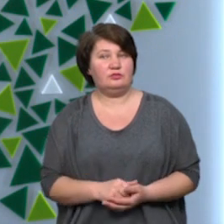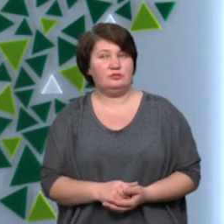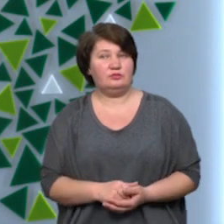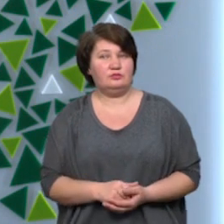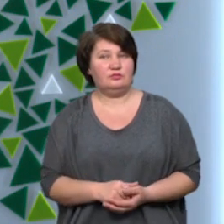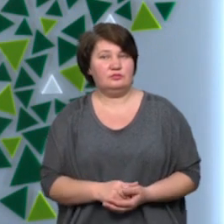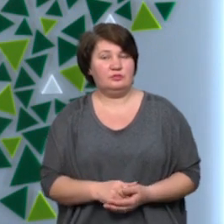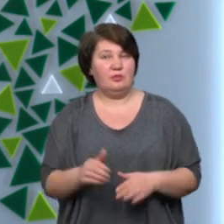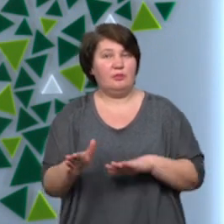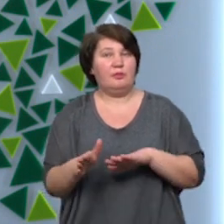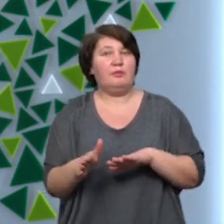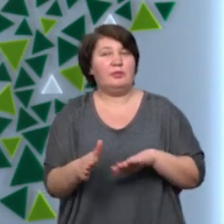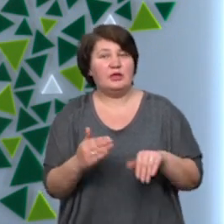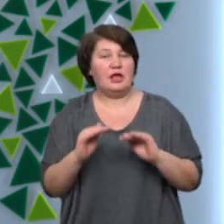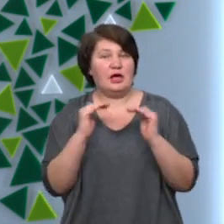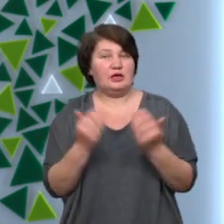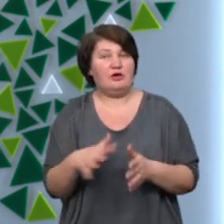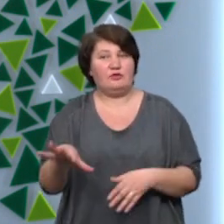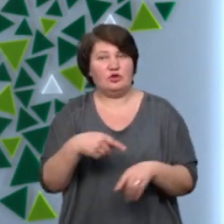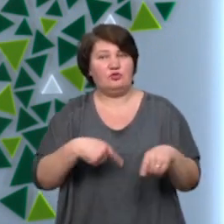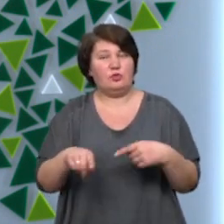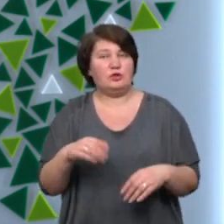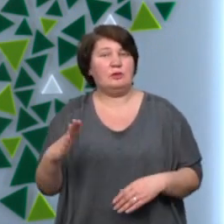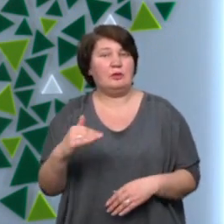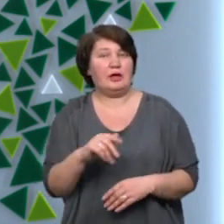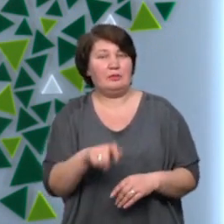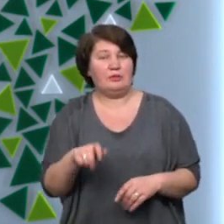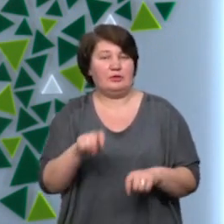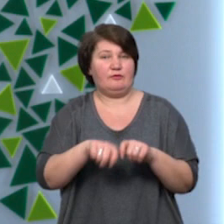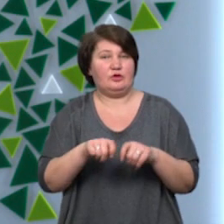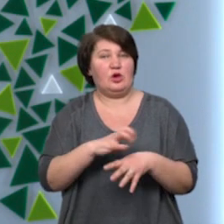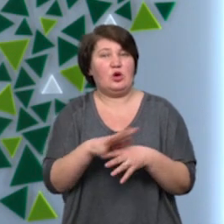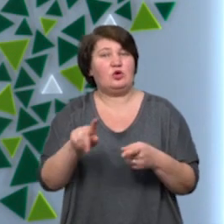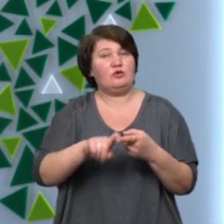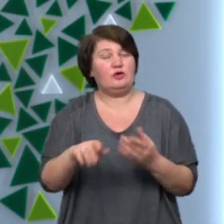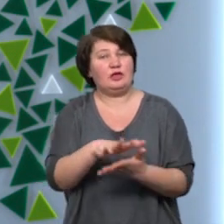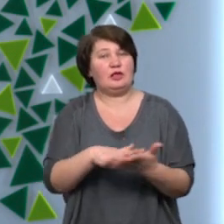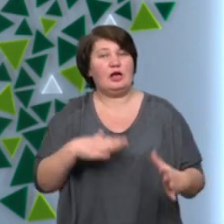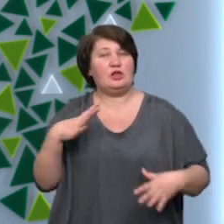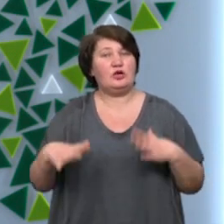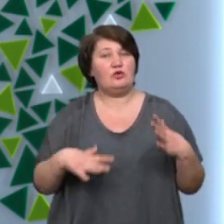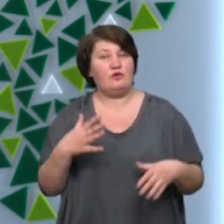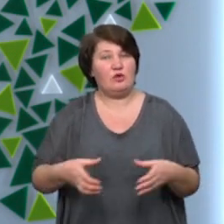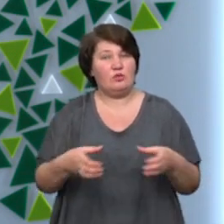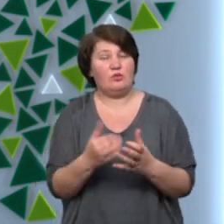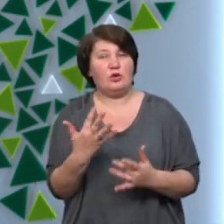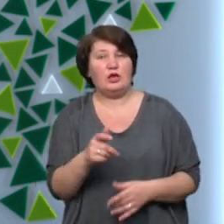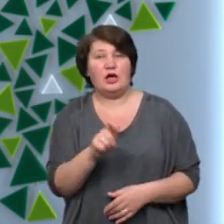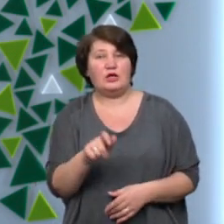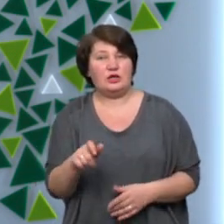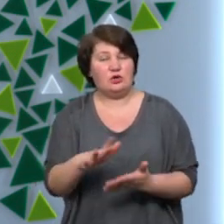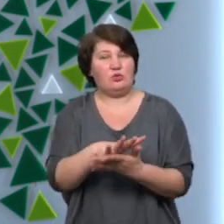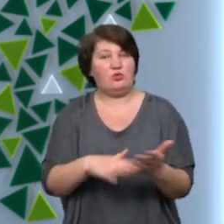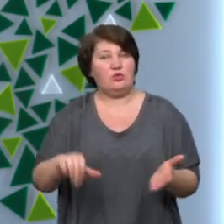Після виходу з карантину всіх футболістів Прикарпаття перевірять на коронавірус. Далі – тренування в групах по кілька гравців та продовження